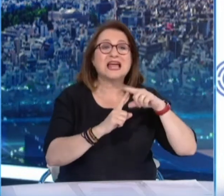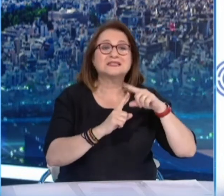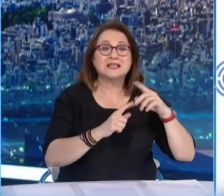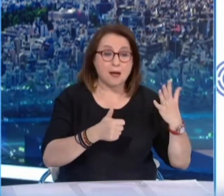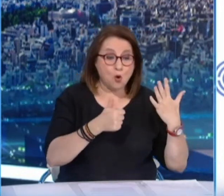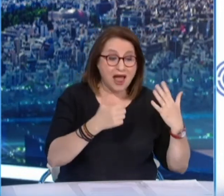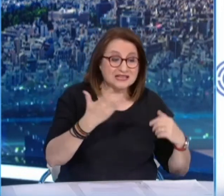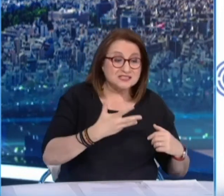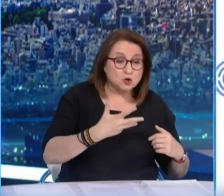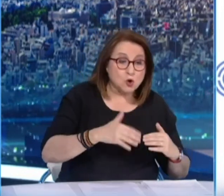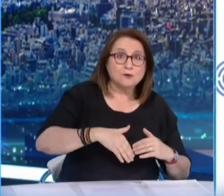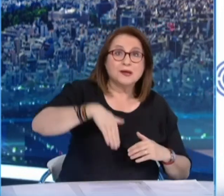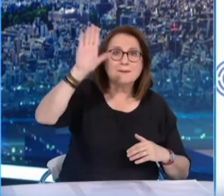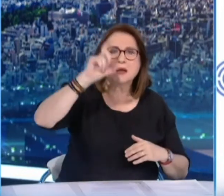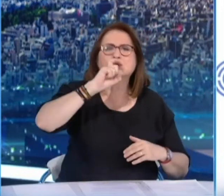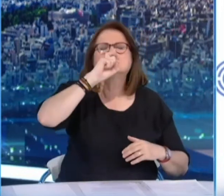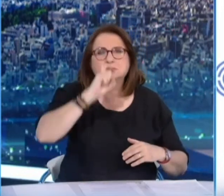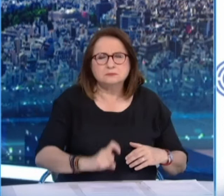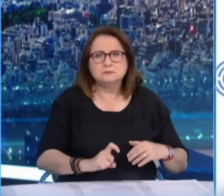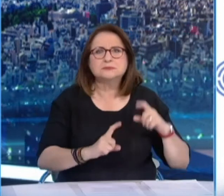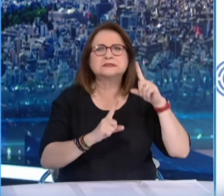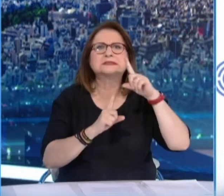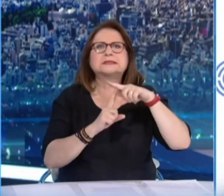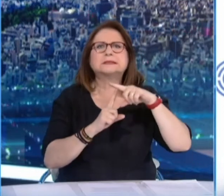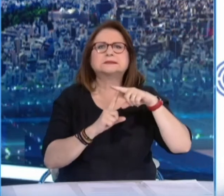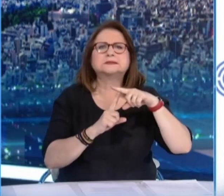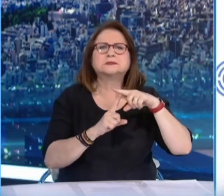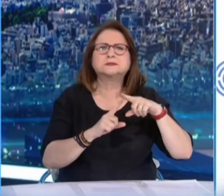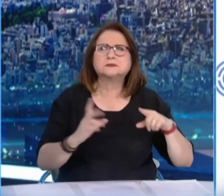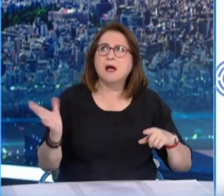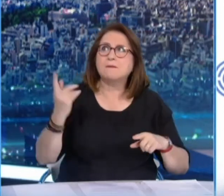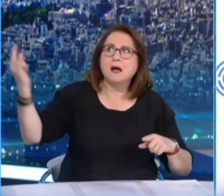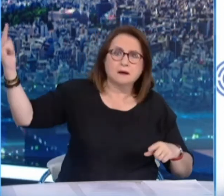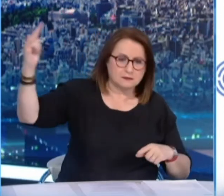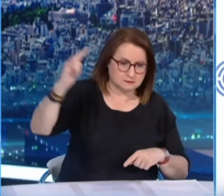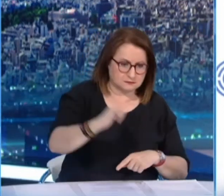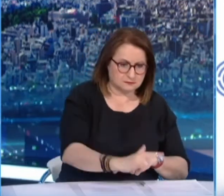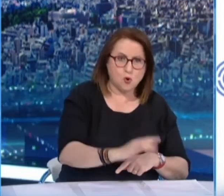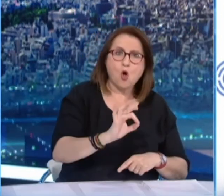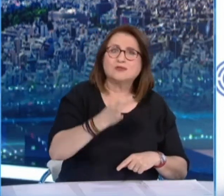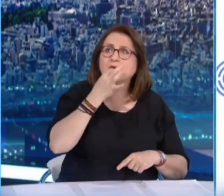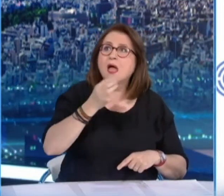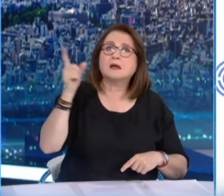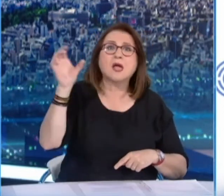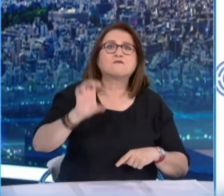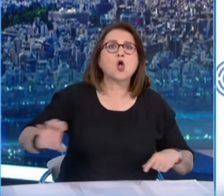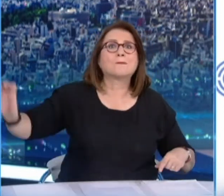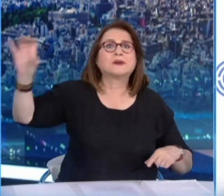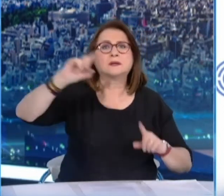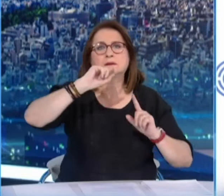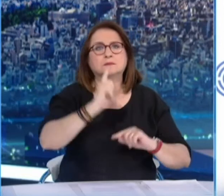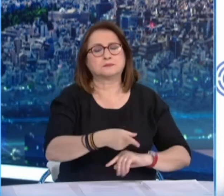ετών και άνω, σύμφωνα δηλαδή με τις εγκυκλίους της Ευρωπαϊκής Ένωσης και τους κανόνες της ΙΑΤΑ. Δεύτερον, υποχρέωση για απομόνωση